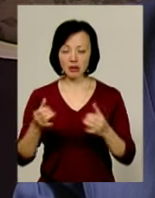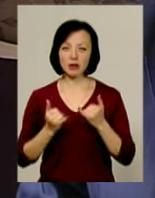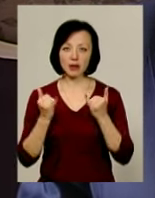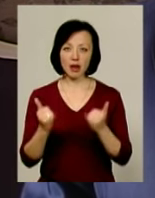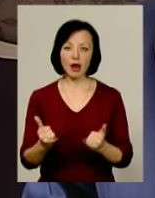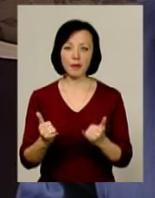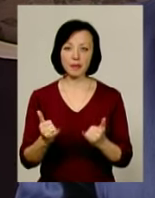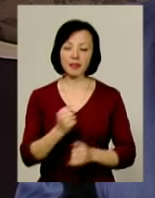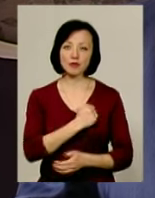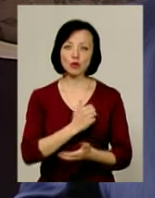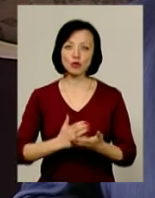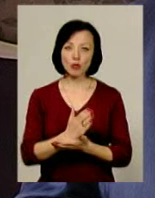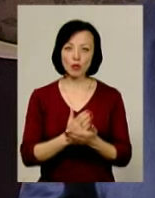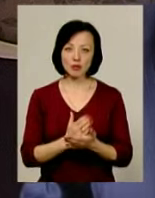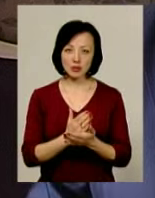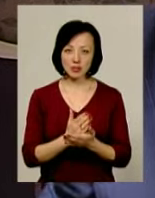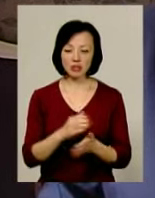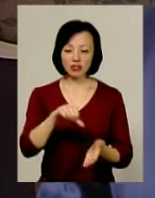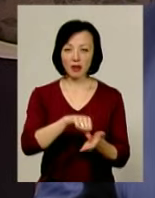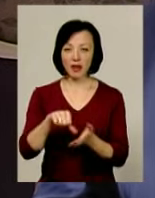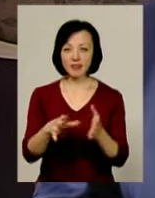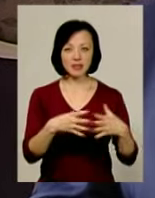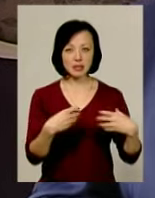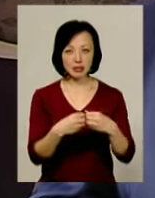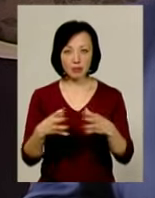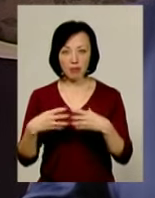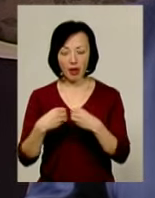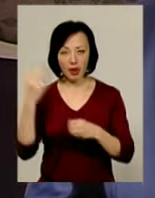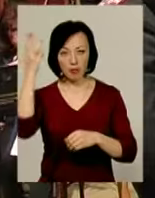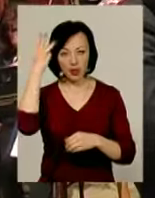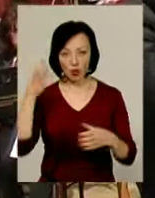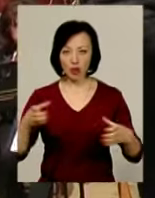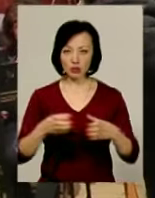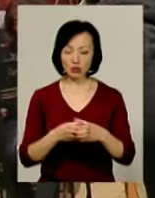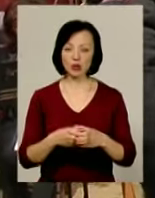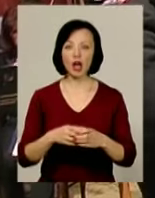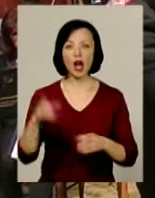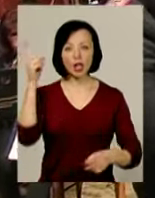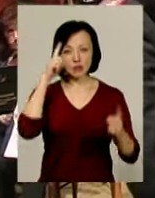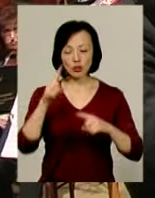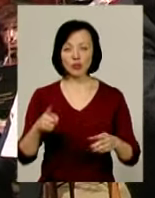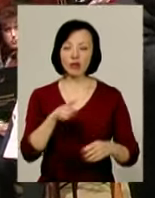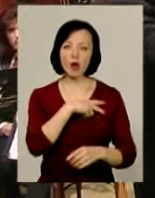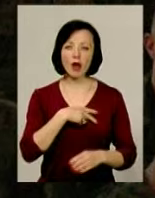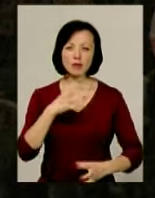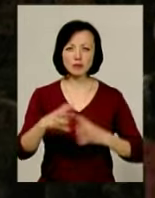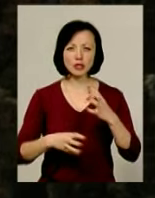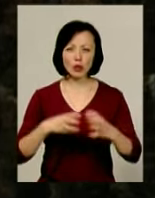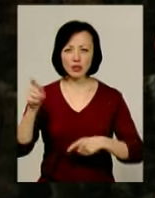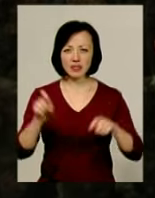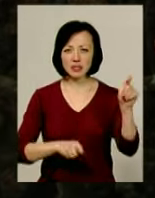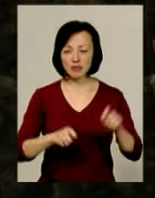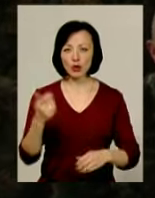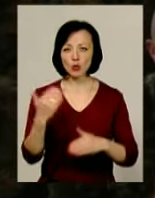військовослужбовців чинів сімей Хмельницького гарнізону. Творчий колектив, лауреат багатьох міжнародних фестивалів,